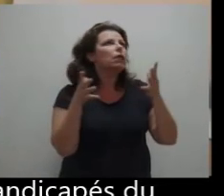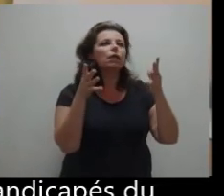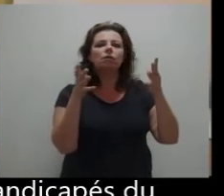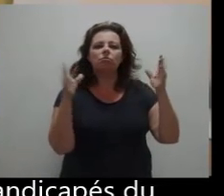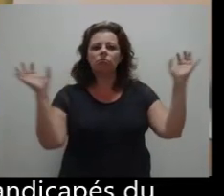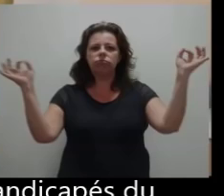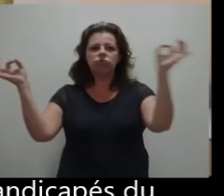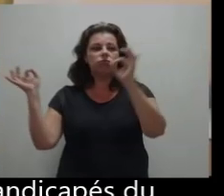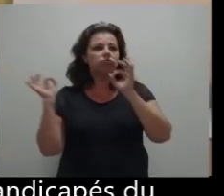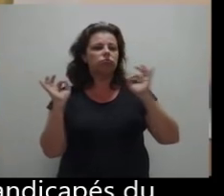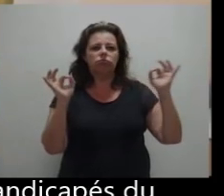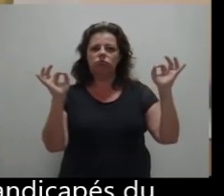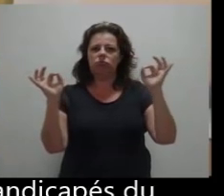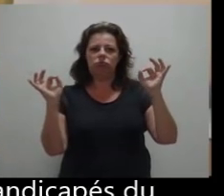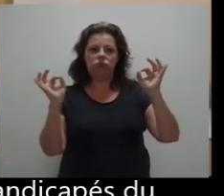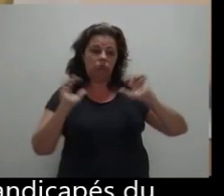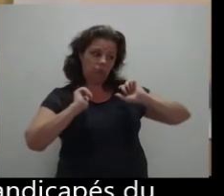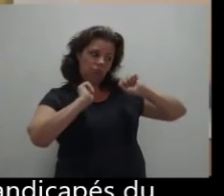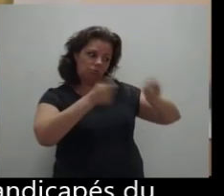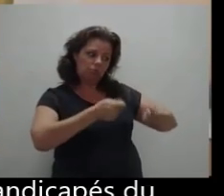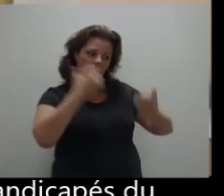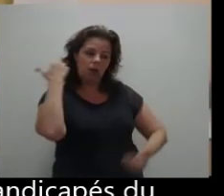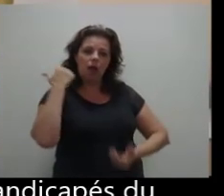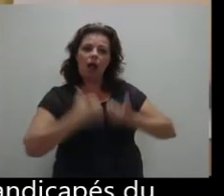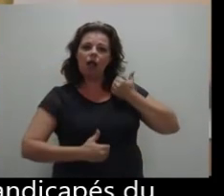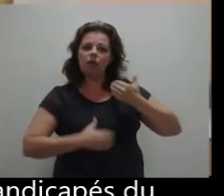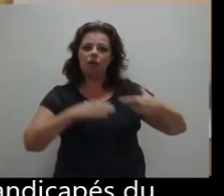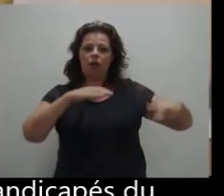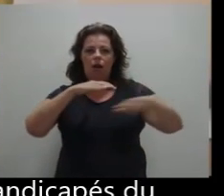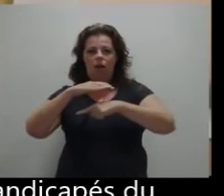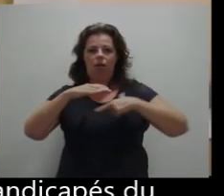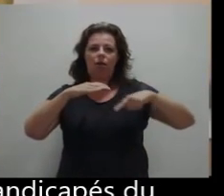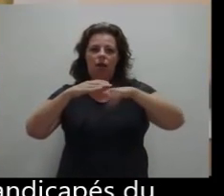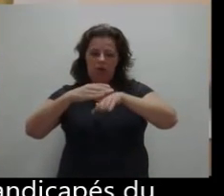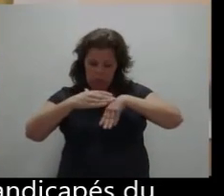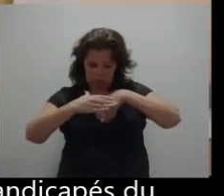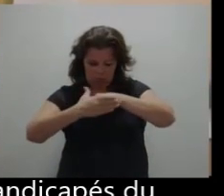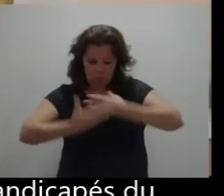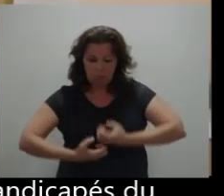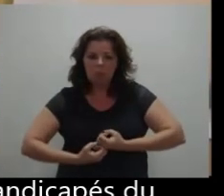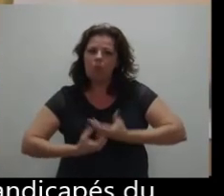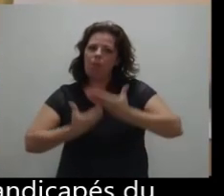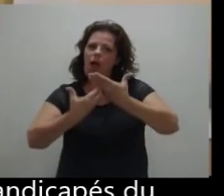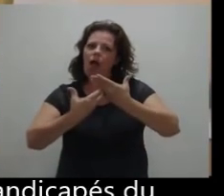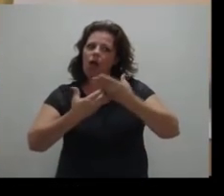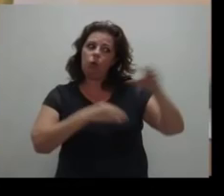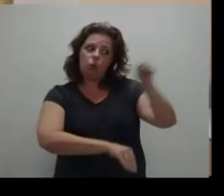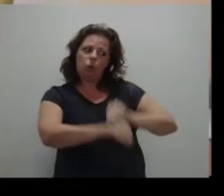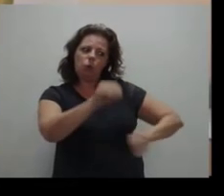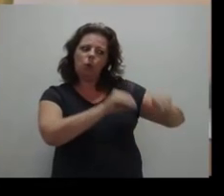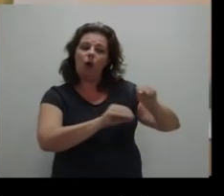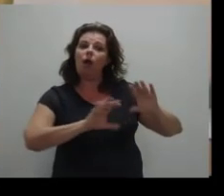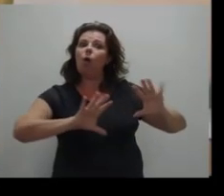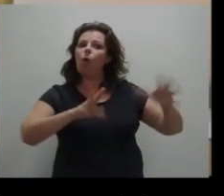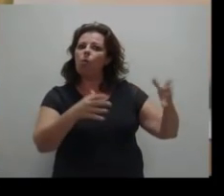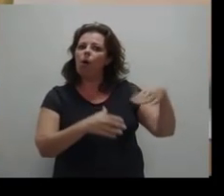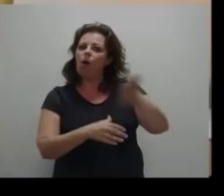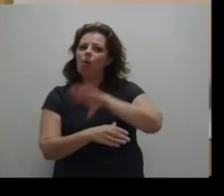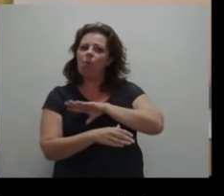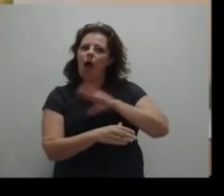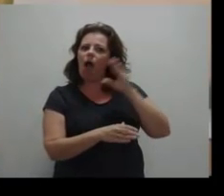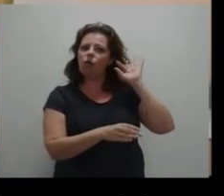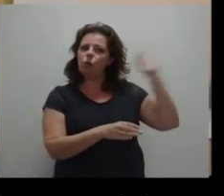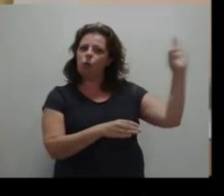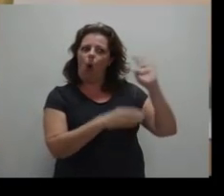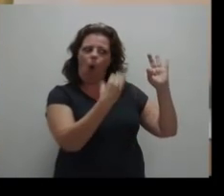considérés comme des handicapés du langage et de la parole, assoignés par le son. En ce sens,